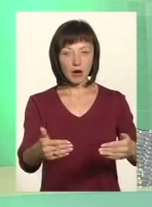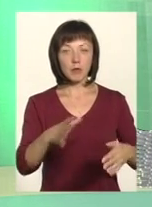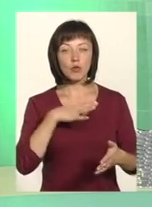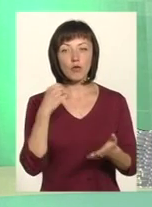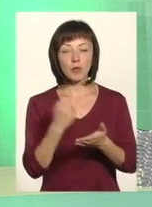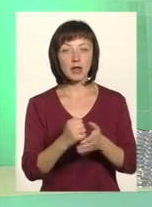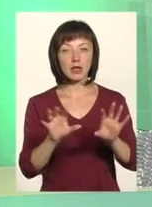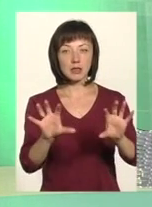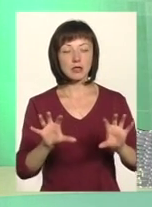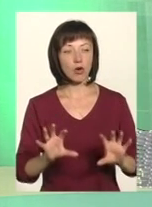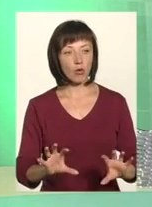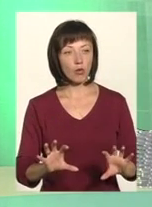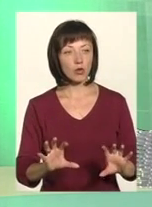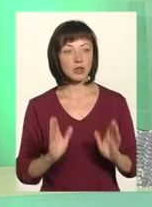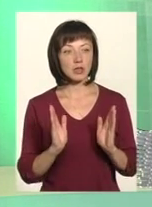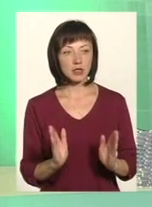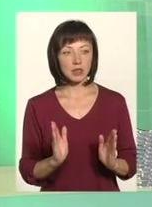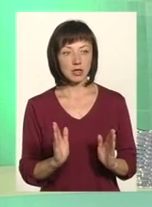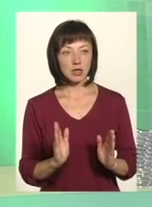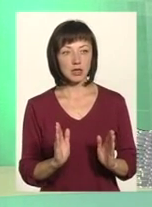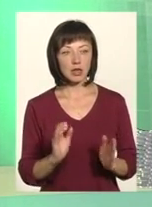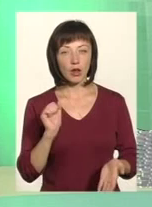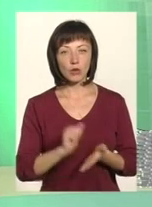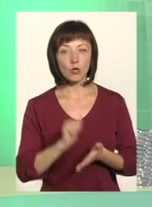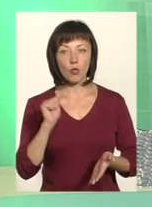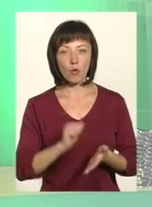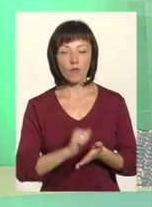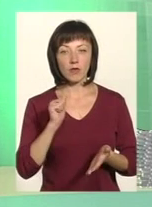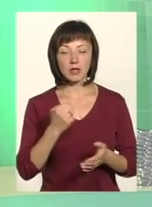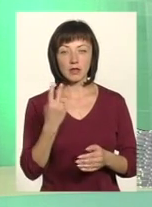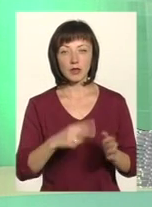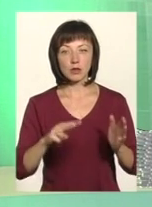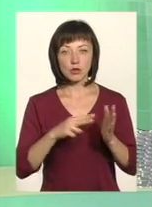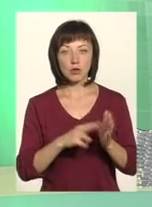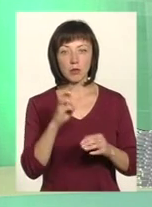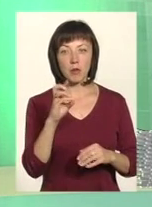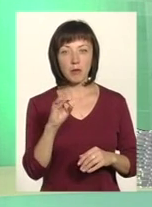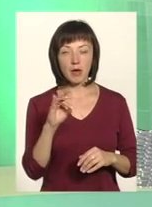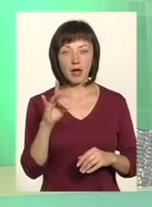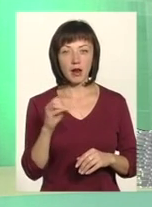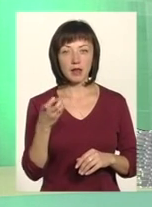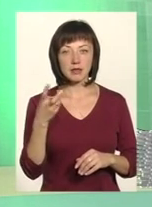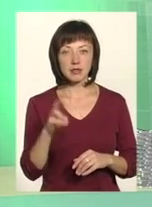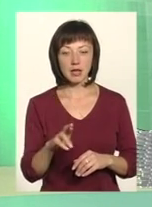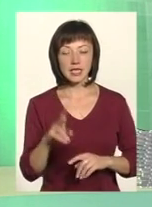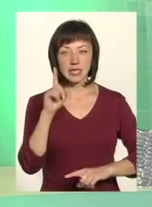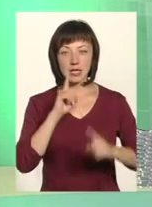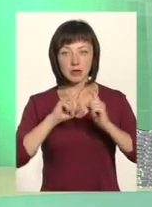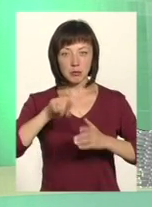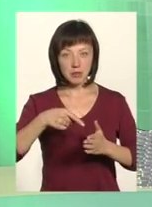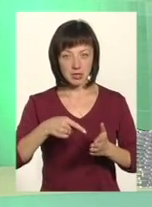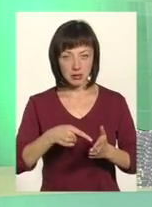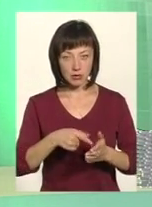закон, він був надруковий засобом власної інформації, 27 березня ми провели засідання сесії міської ради